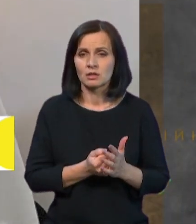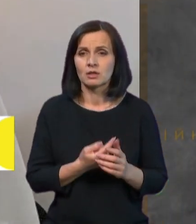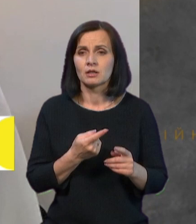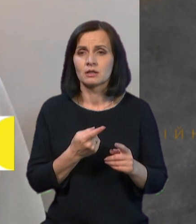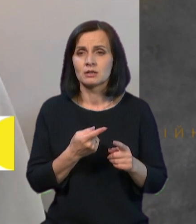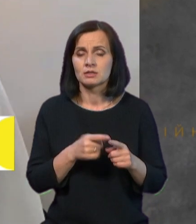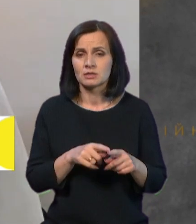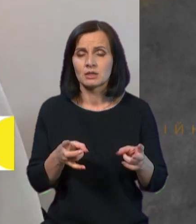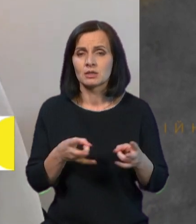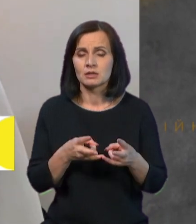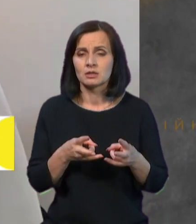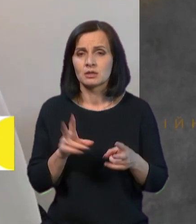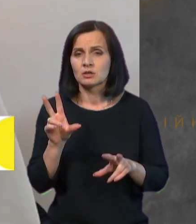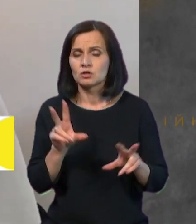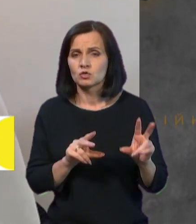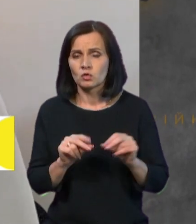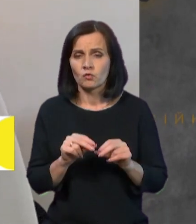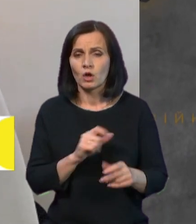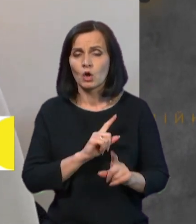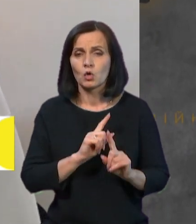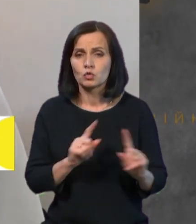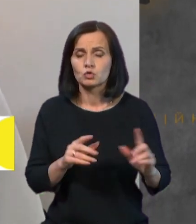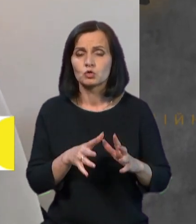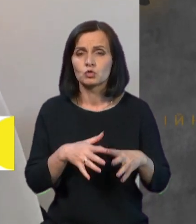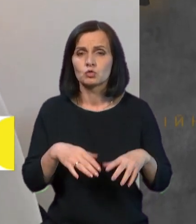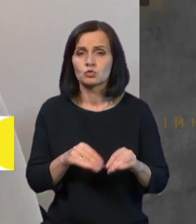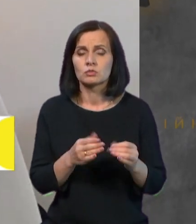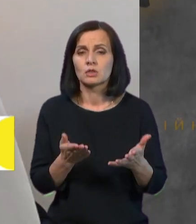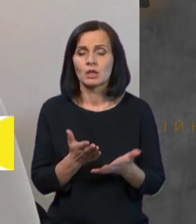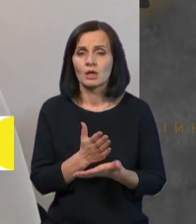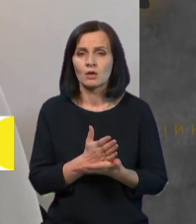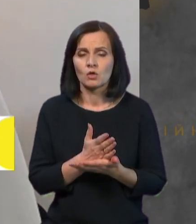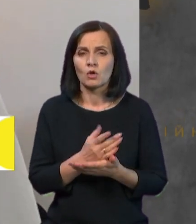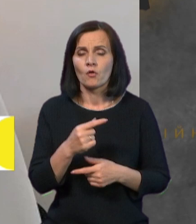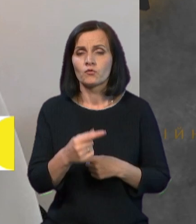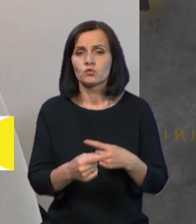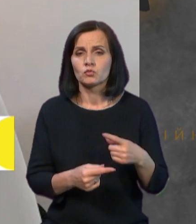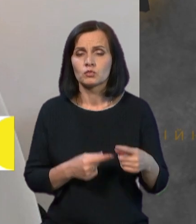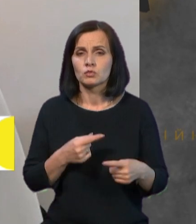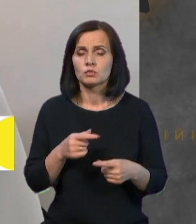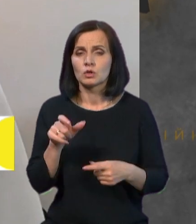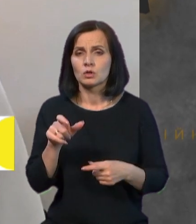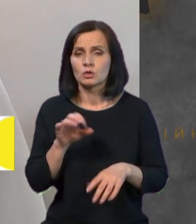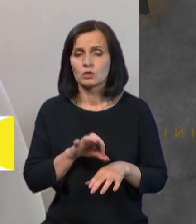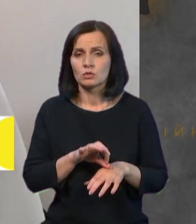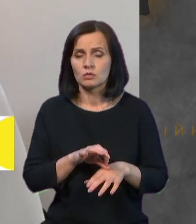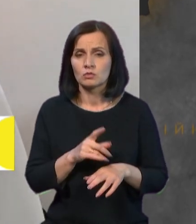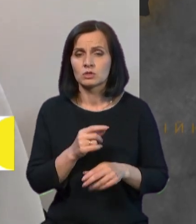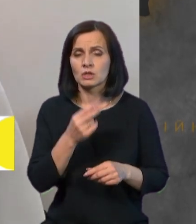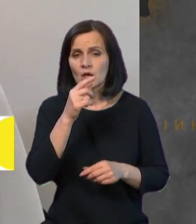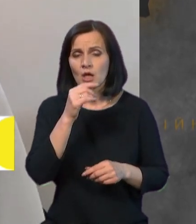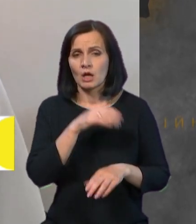вважати, особливо в сім'ях, де є в роду, комп'єнти з алергічними